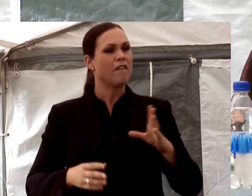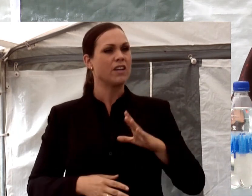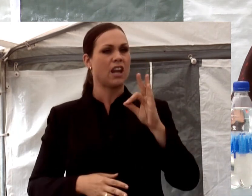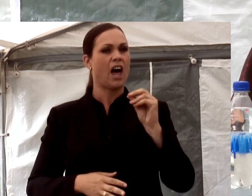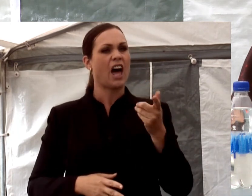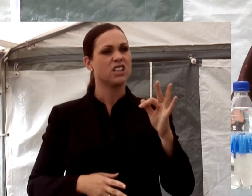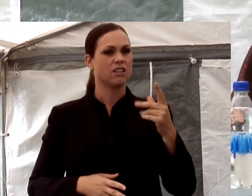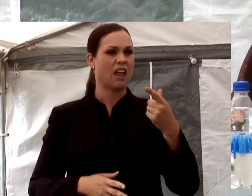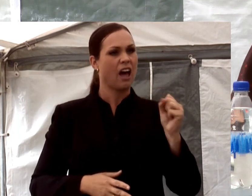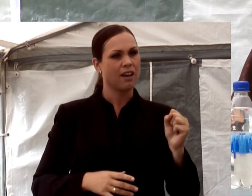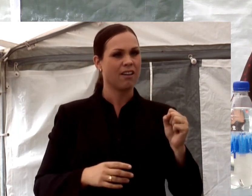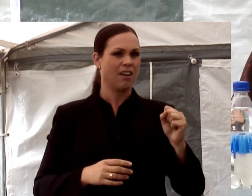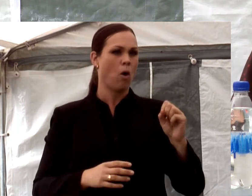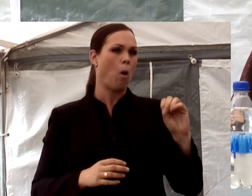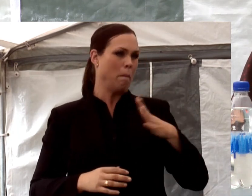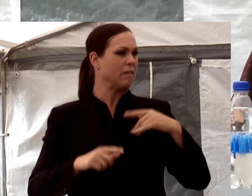twittra. det är ålder.